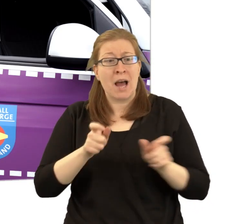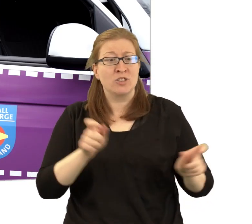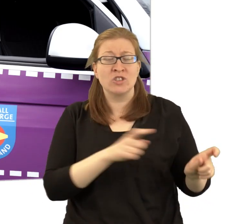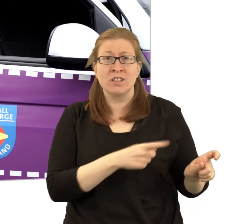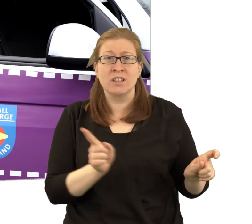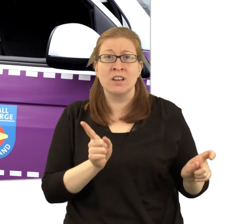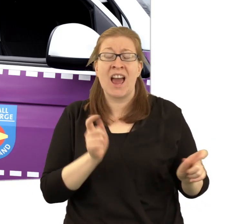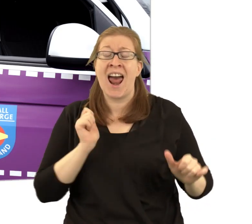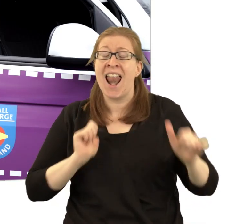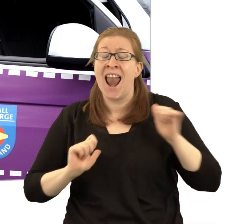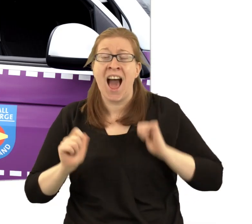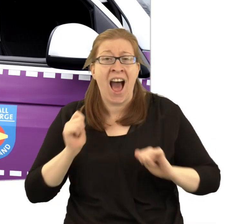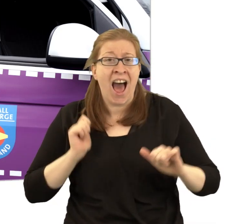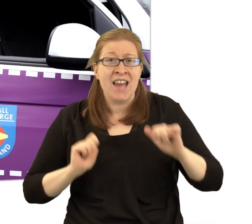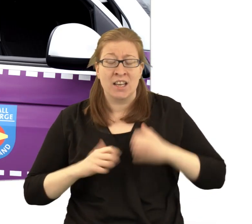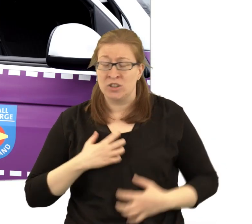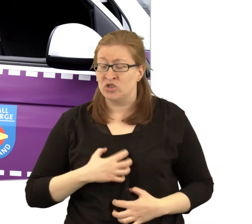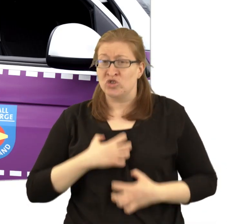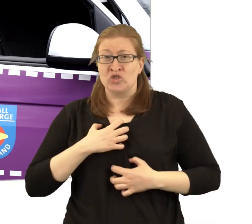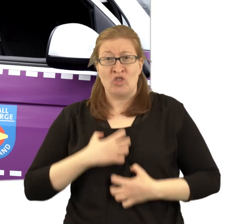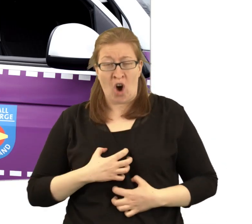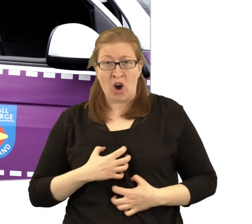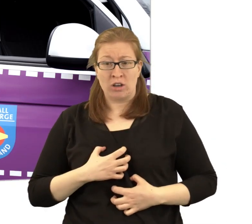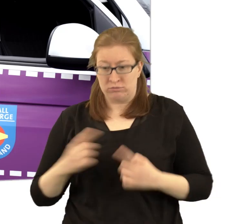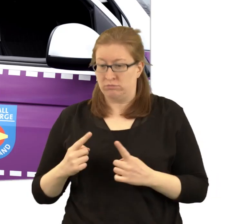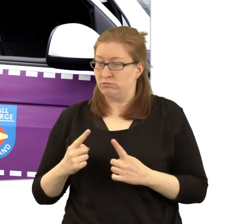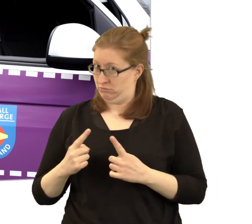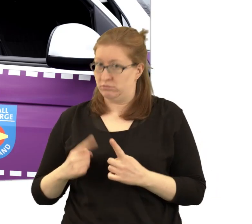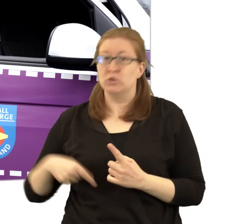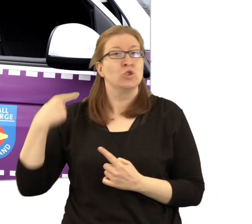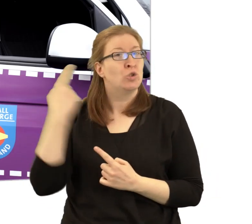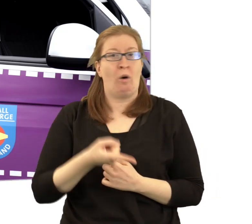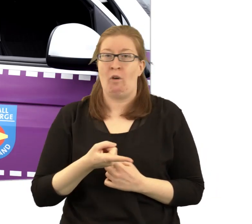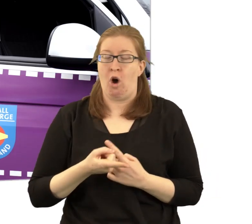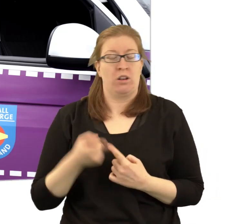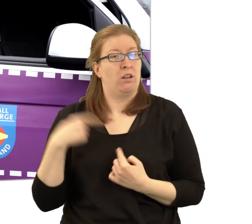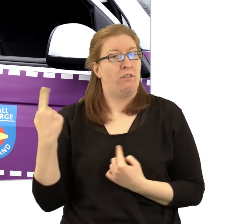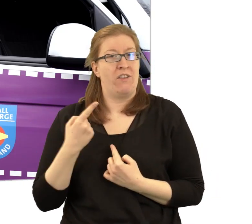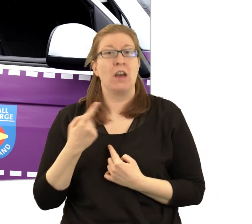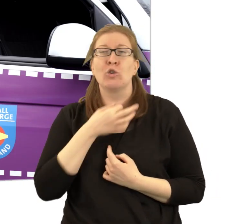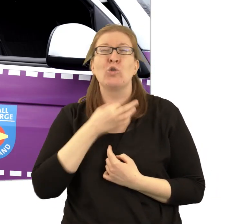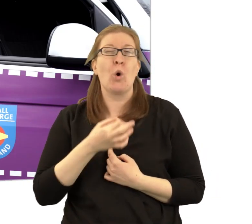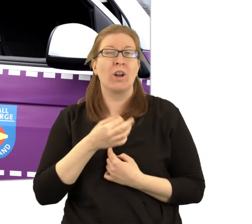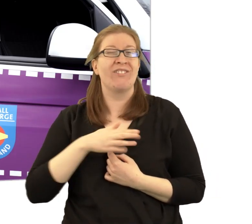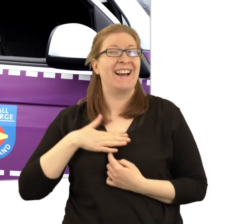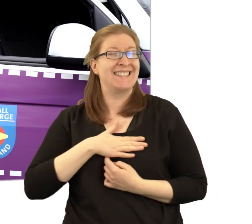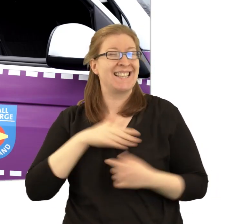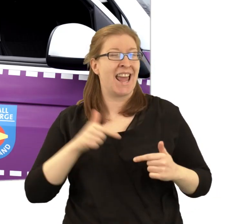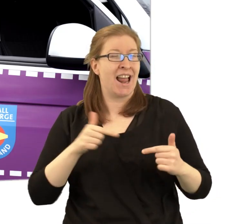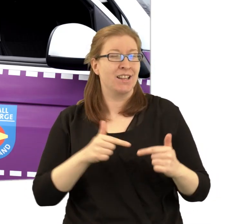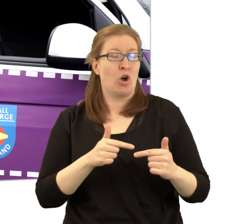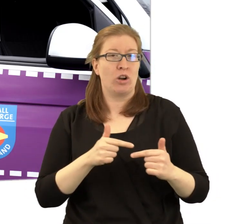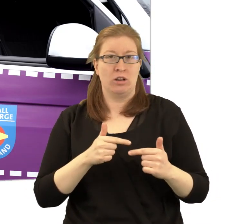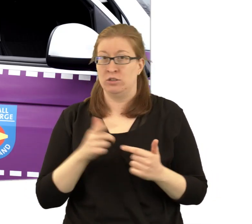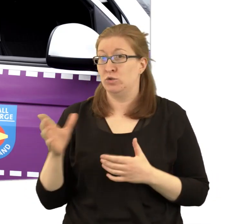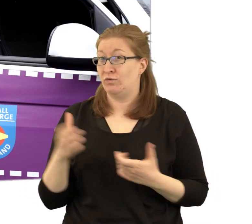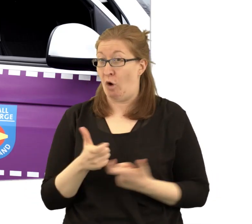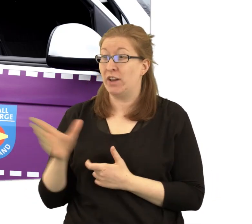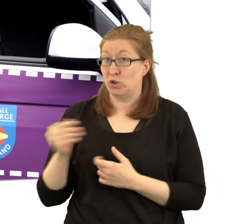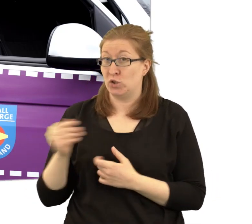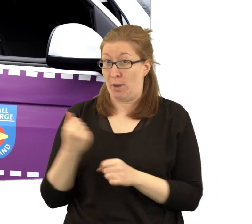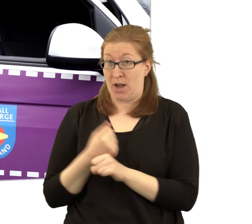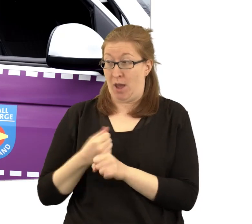zwar direkt unmittelbar nach so einem Ereignis, und da sind wir einfach schnell in der Notfallseelsorge, weil wir mit der Feuerwehr zusammenarbeiten.